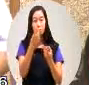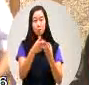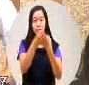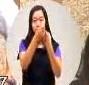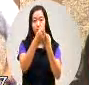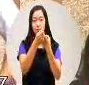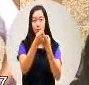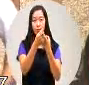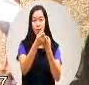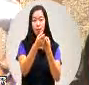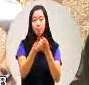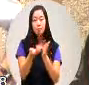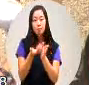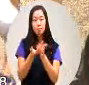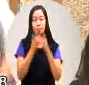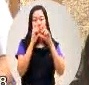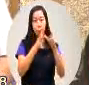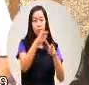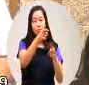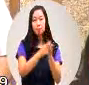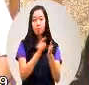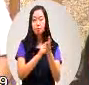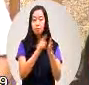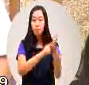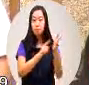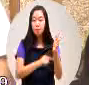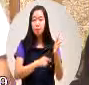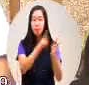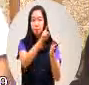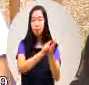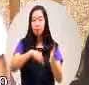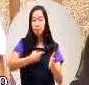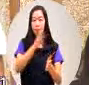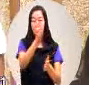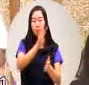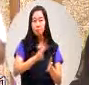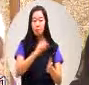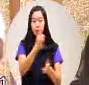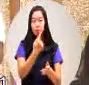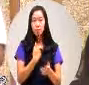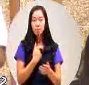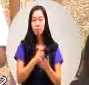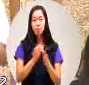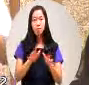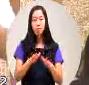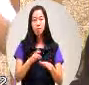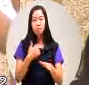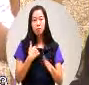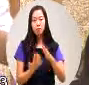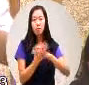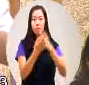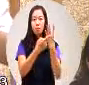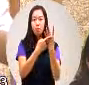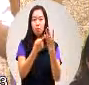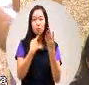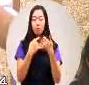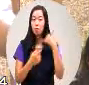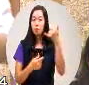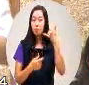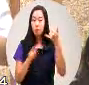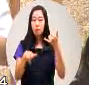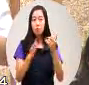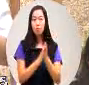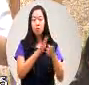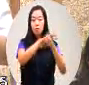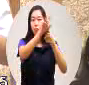先回应刚才所谓的简易自来水的部分它的决标是300多我跟你讲我现在问产业计划我们打电话去现在